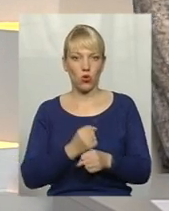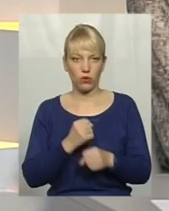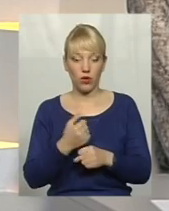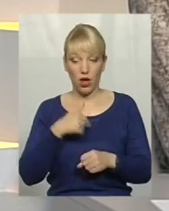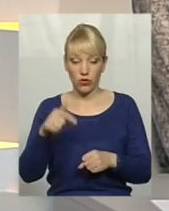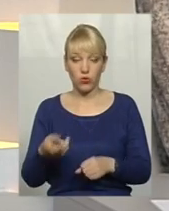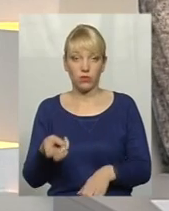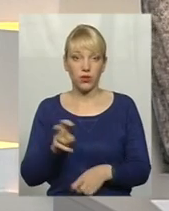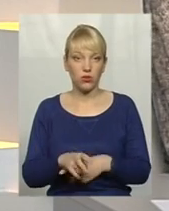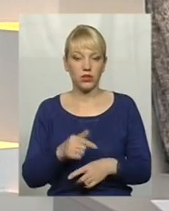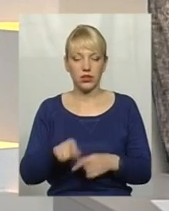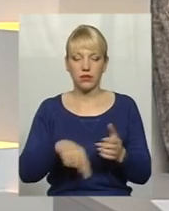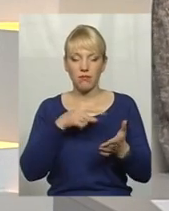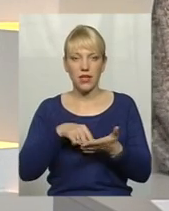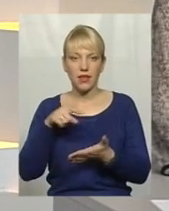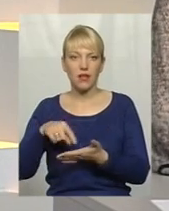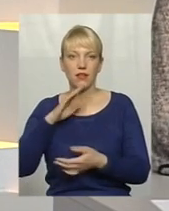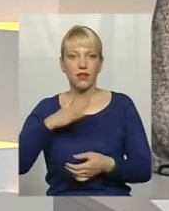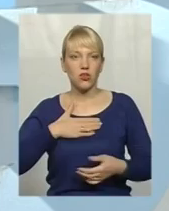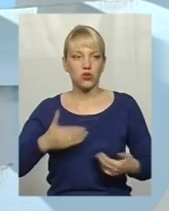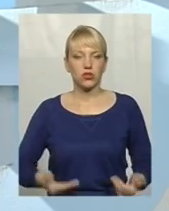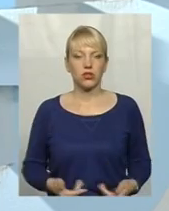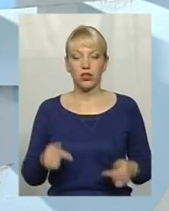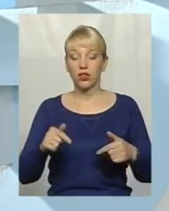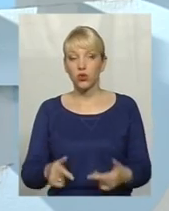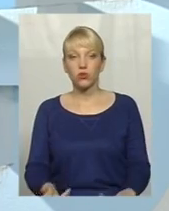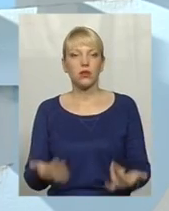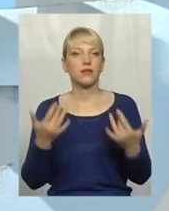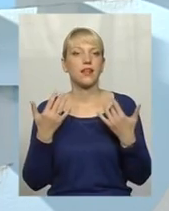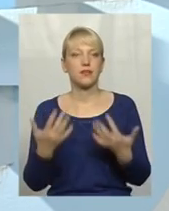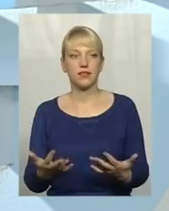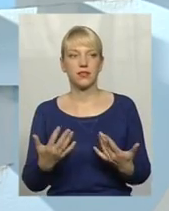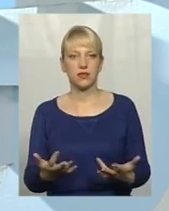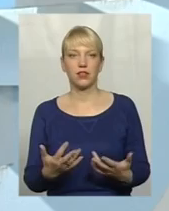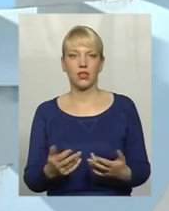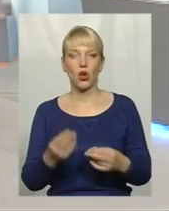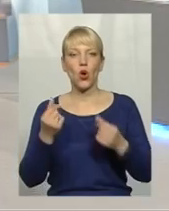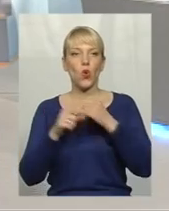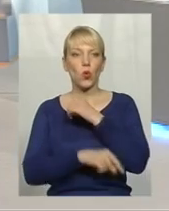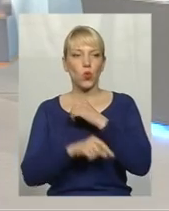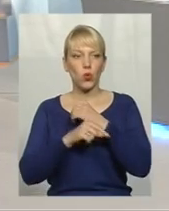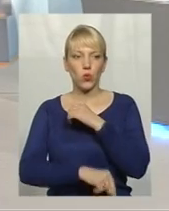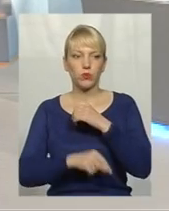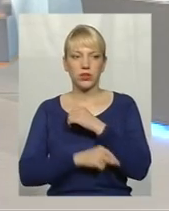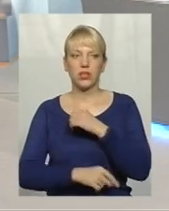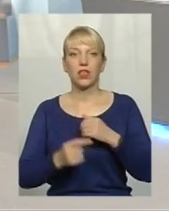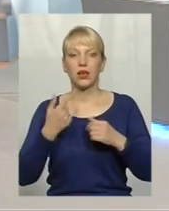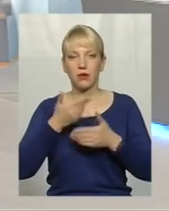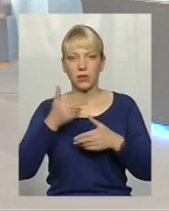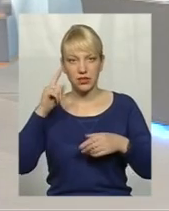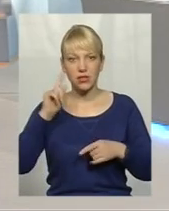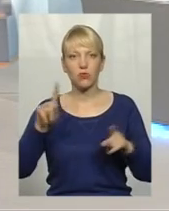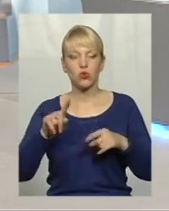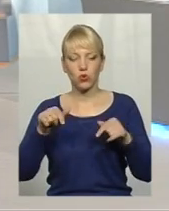приходять і ці питання нашого життя, і тут настільки корупція, і ми знаємо, що